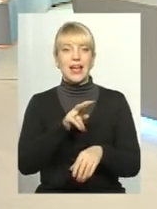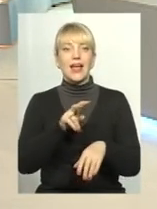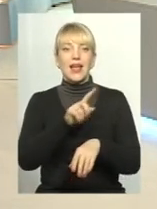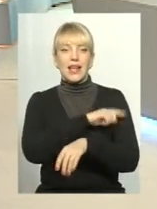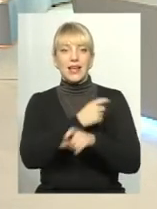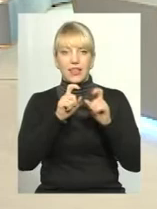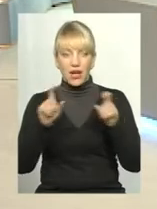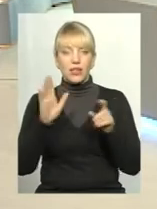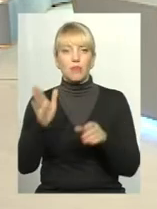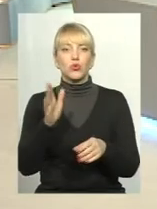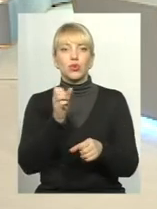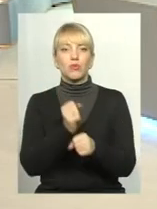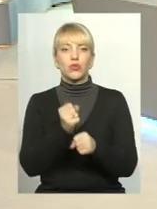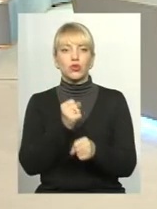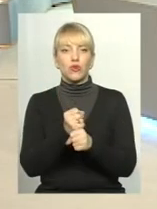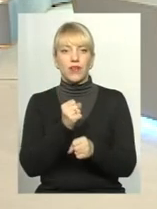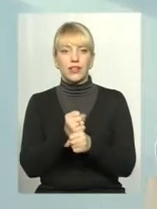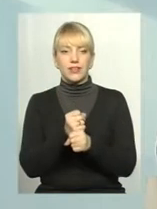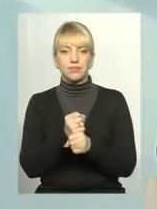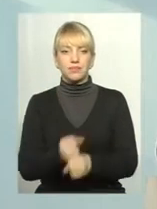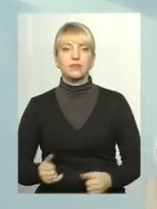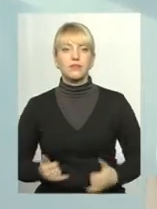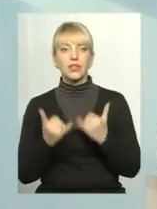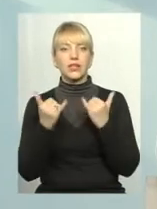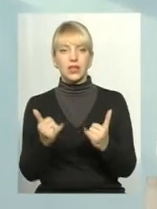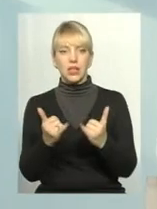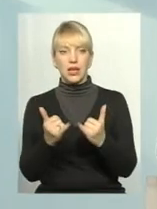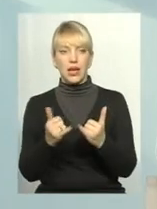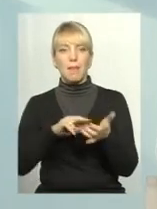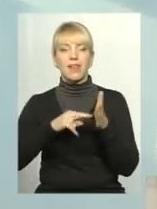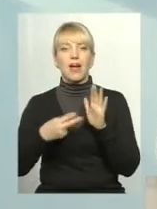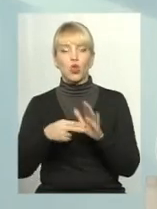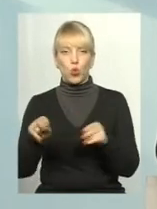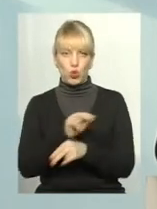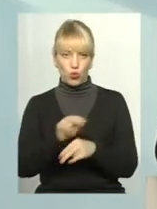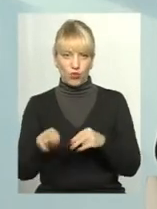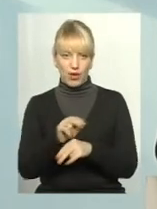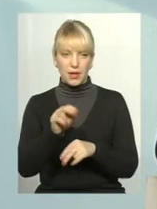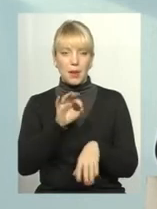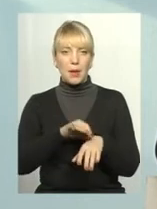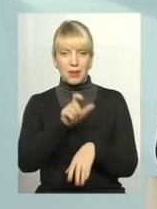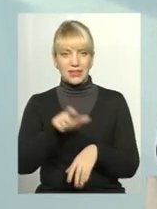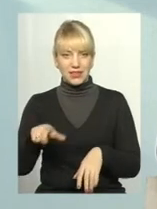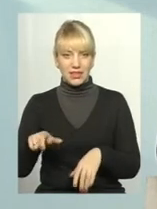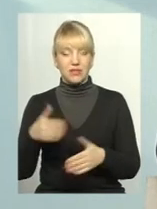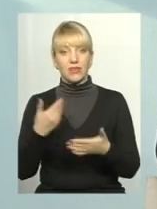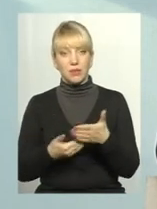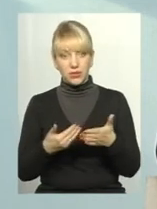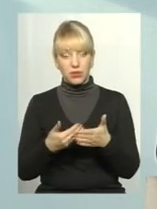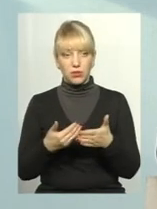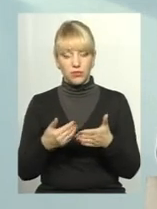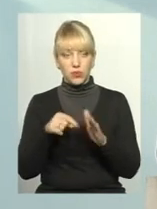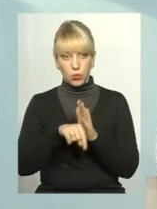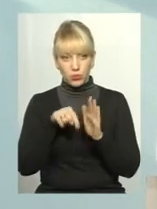функціонувати більше для планового лікування пацієнтів. Тобто все-таки